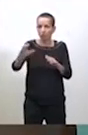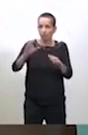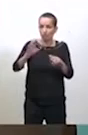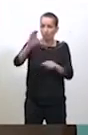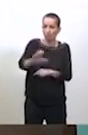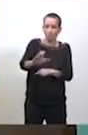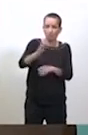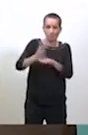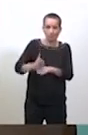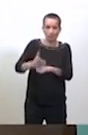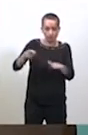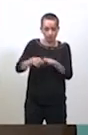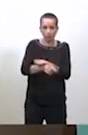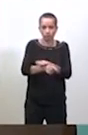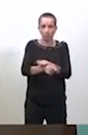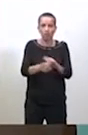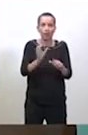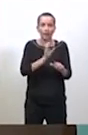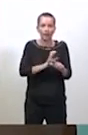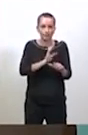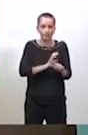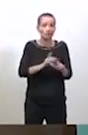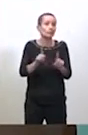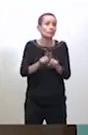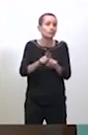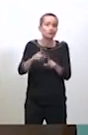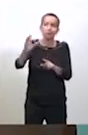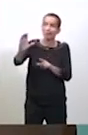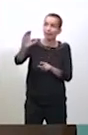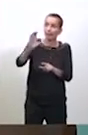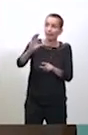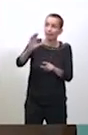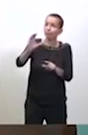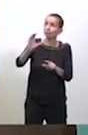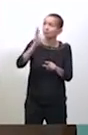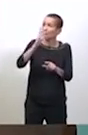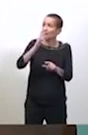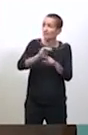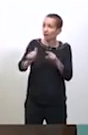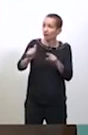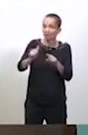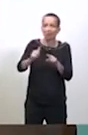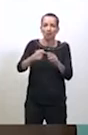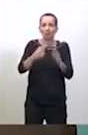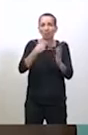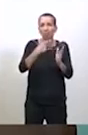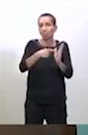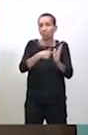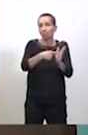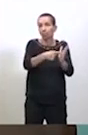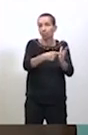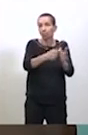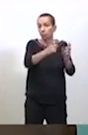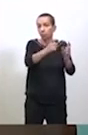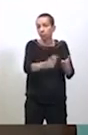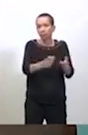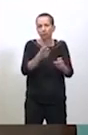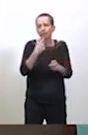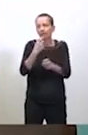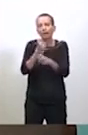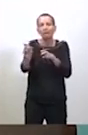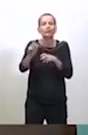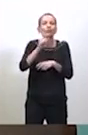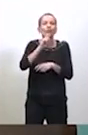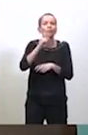une partie des investissements qu'on ne va pas pouvoir faire, on fait tomber la dette en face, il n pas de risque particulier, par rapport à votre question, M.